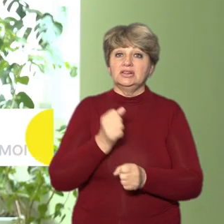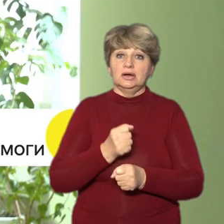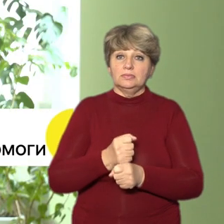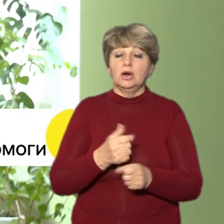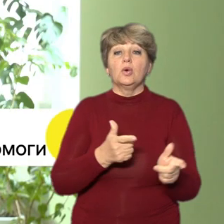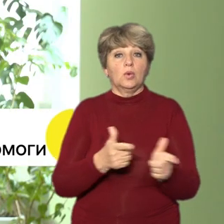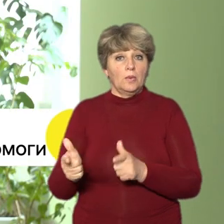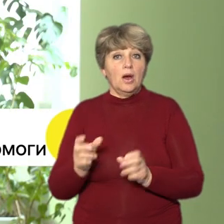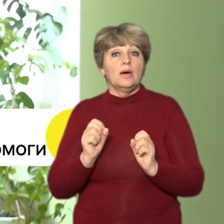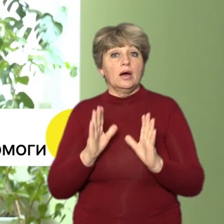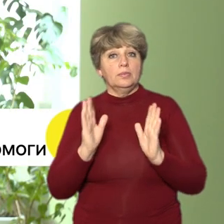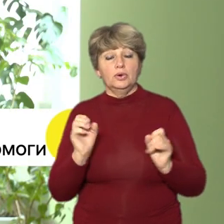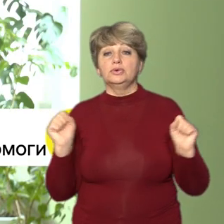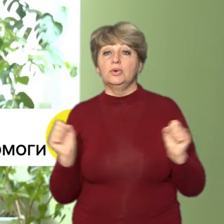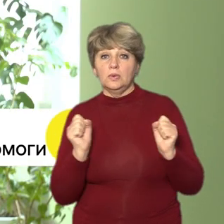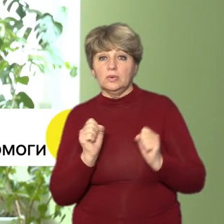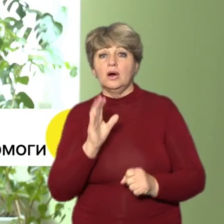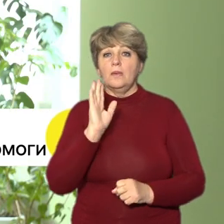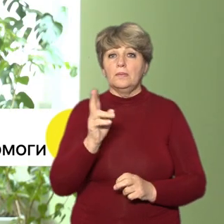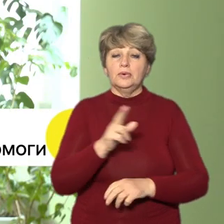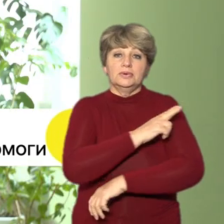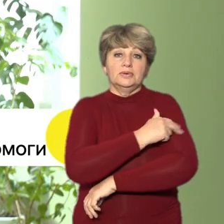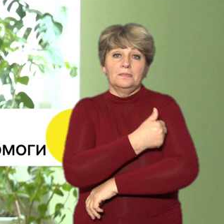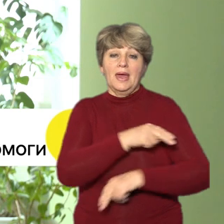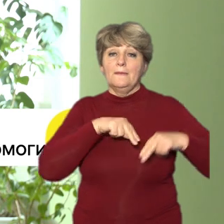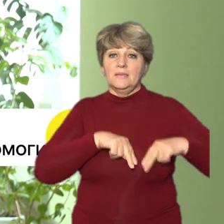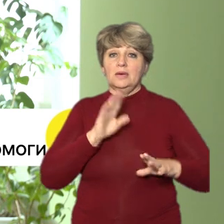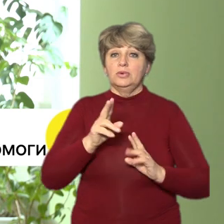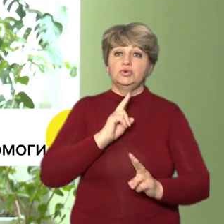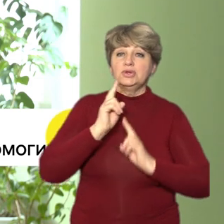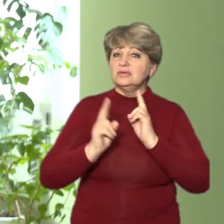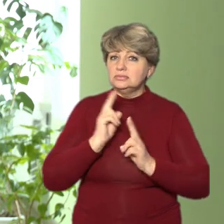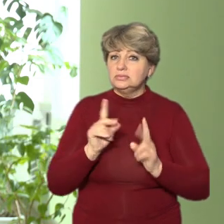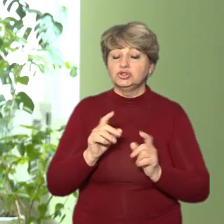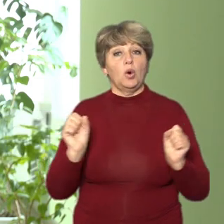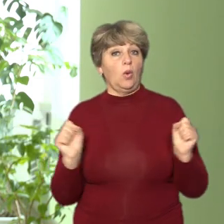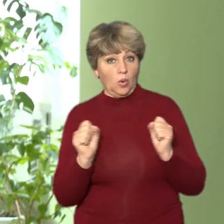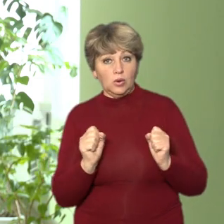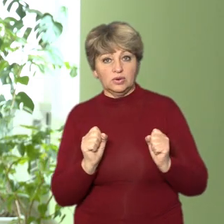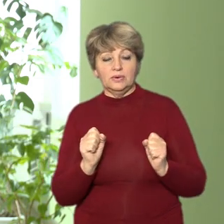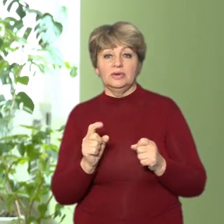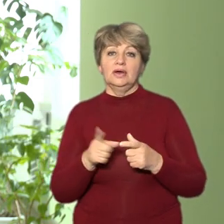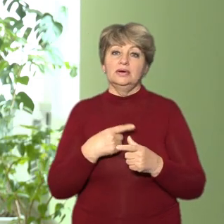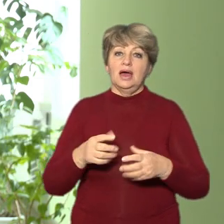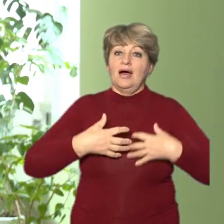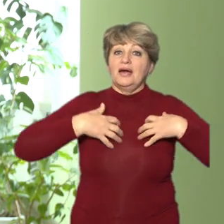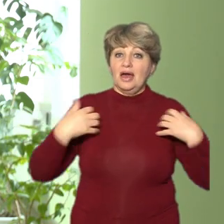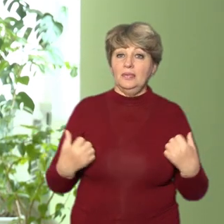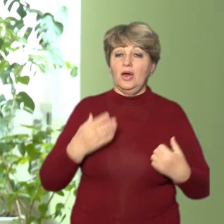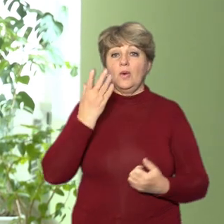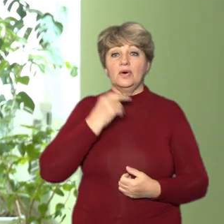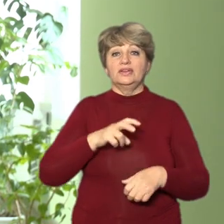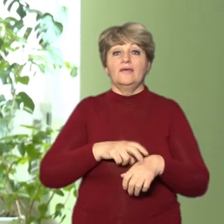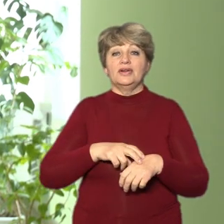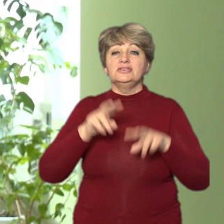холодніше і будуть скаржитись медпрацівники або пацієнти про те, що їм холодно, роздягатись, коли лікар глядає,